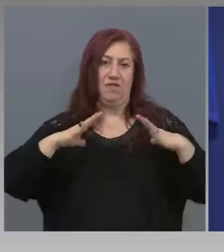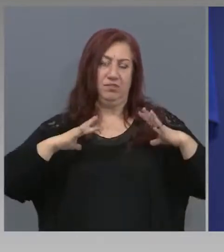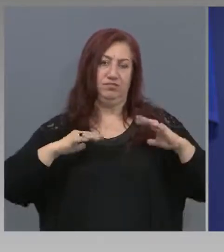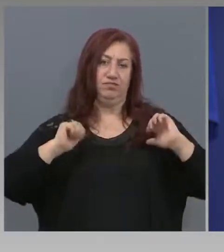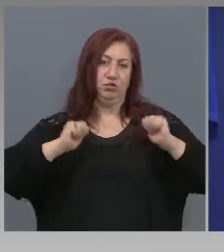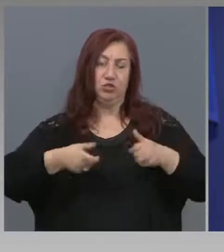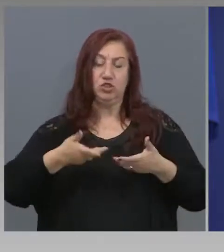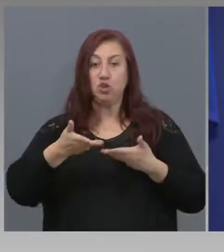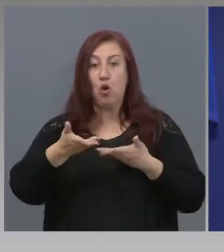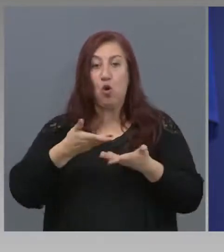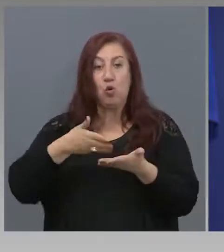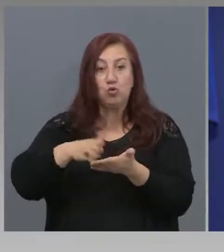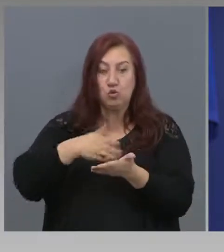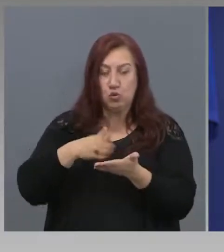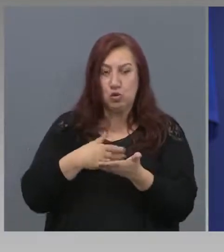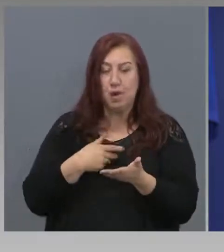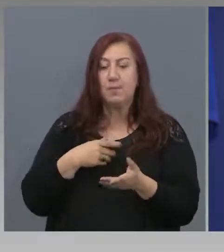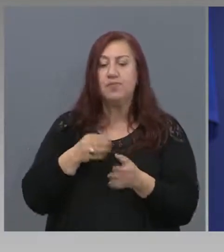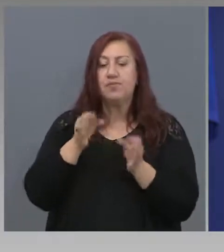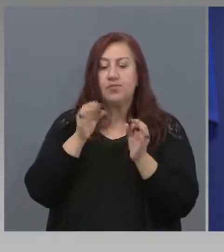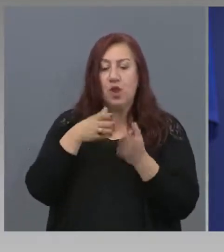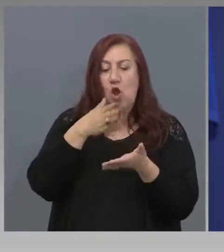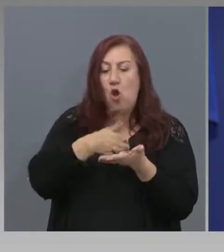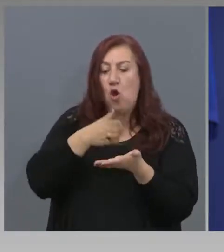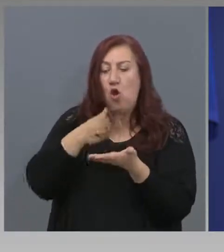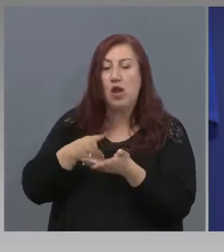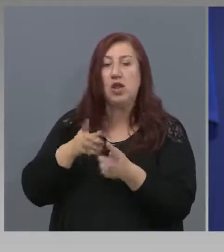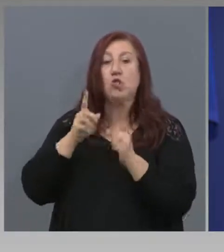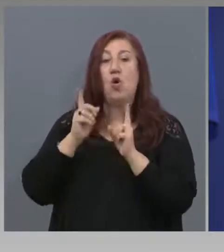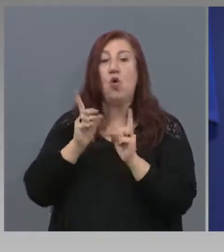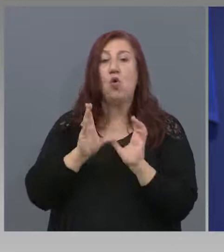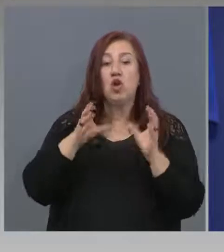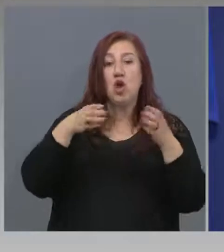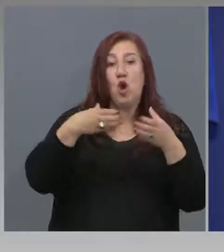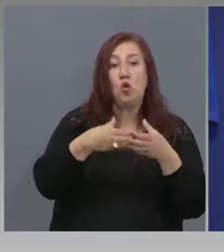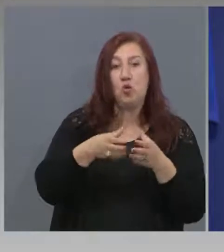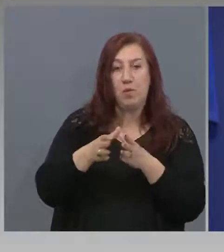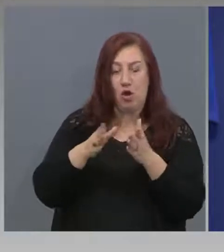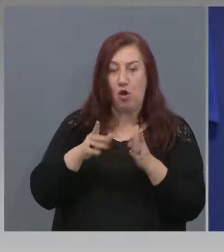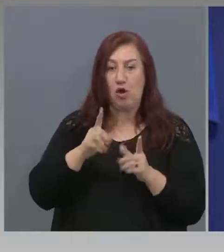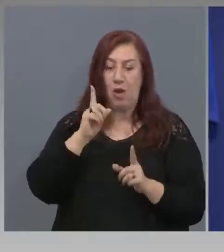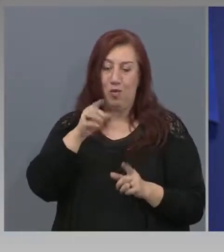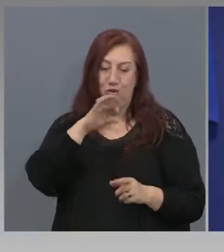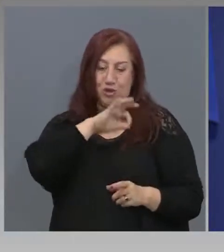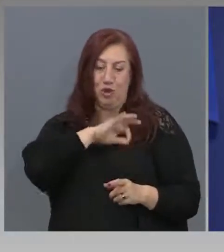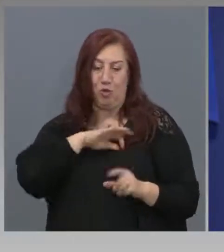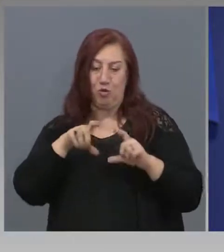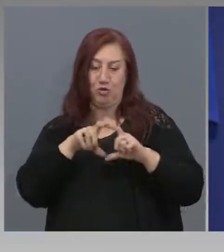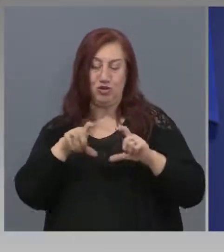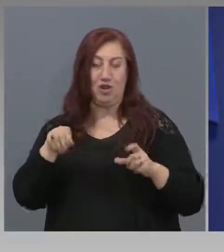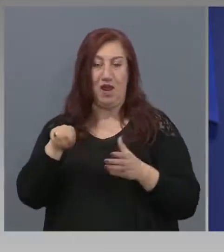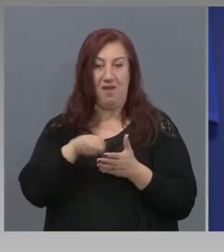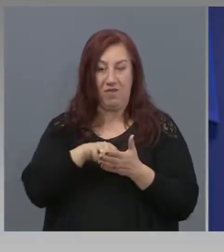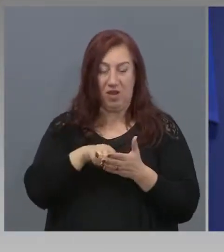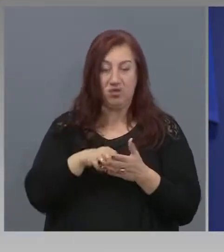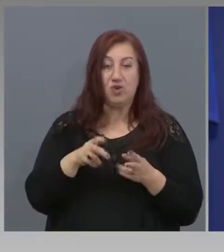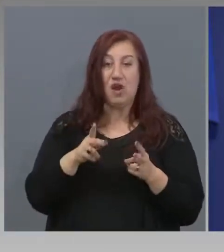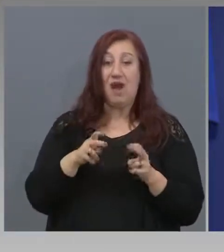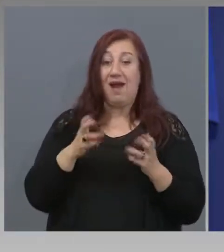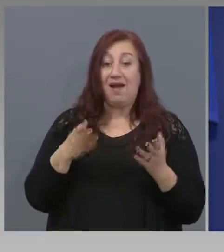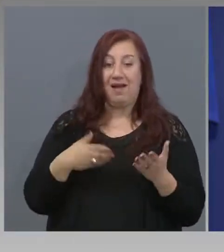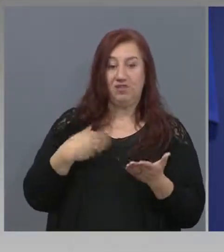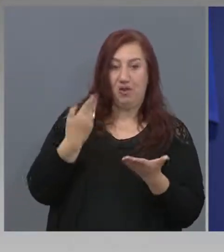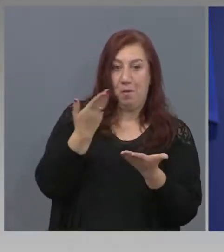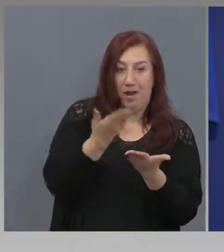Конкретиката за групите хора, по принцип, които ще имат доста до тези ваучери, начинът на приложението им,